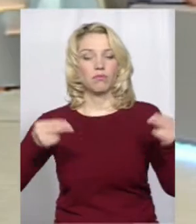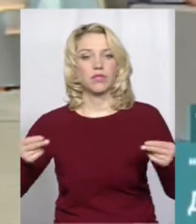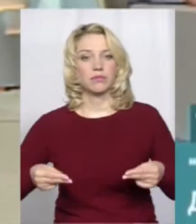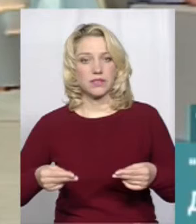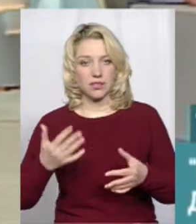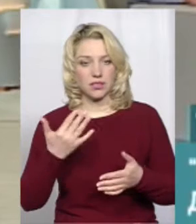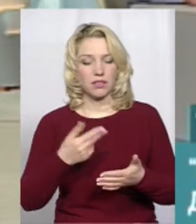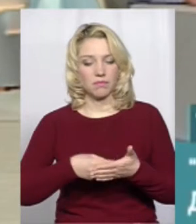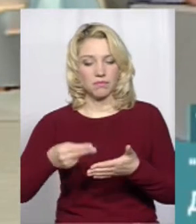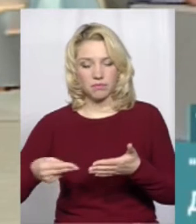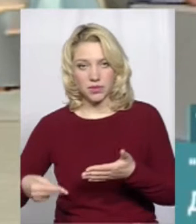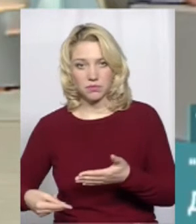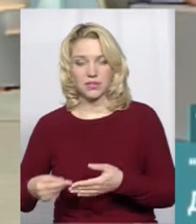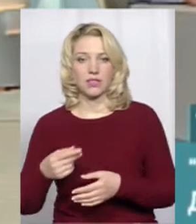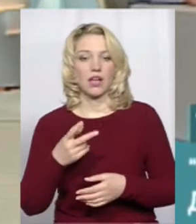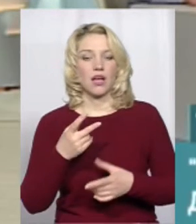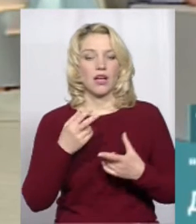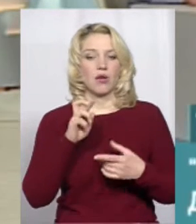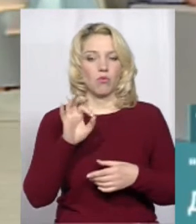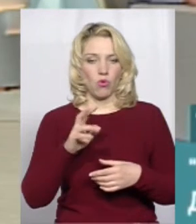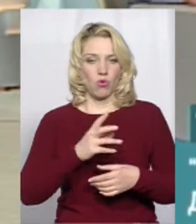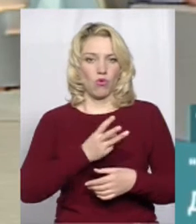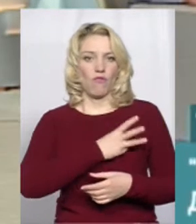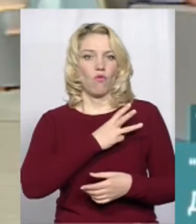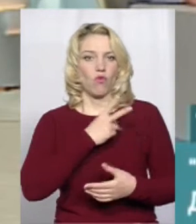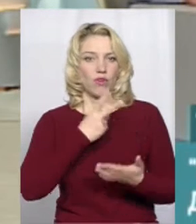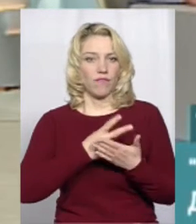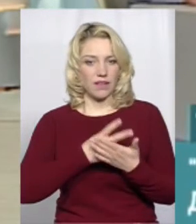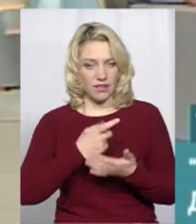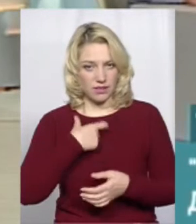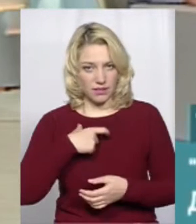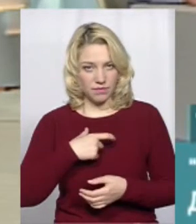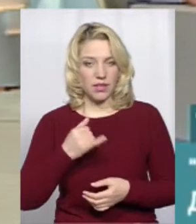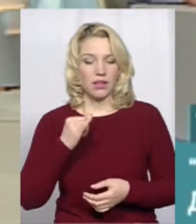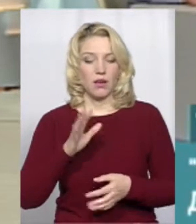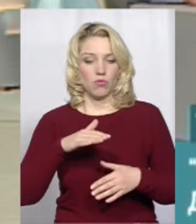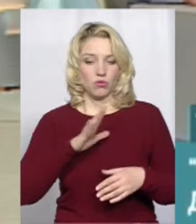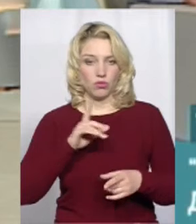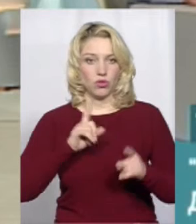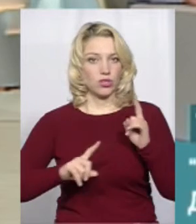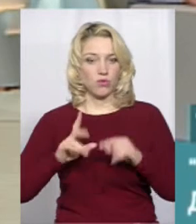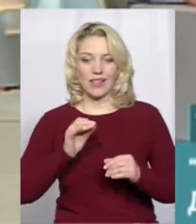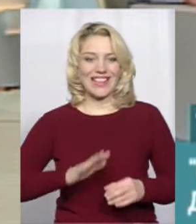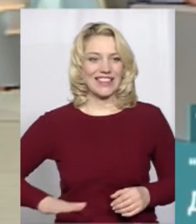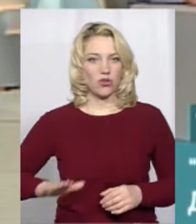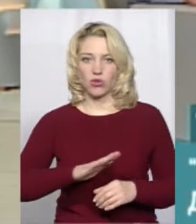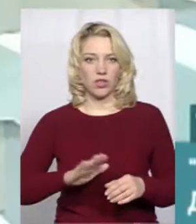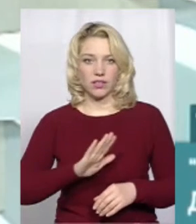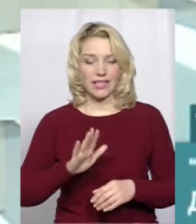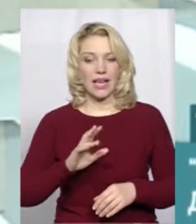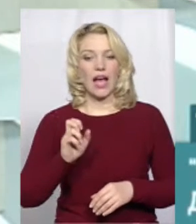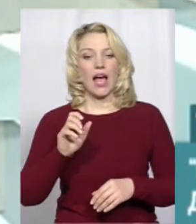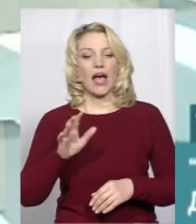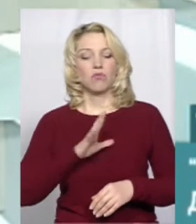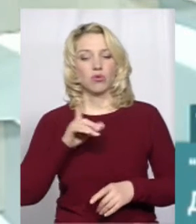так як воле виявлення. Потім в нас відбулися збори, не територіальні, а саме релігійної